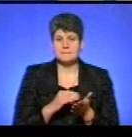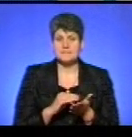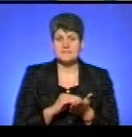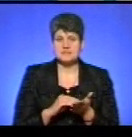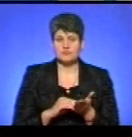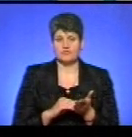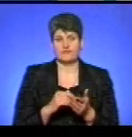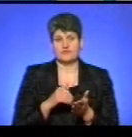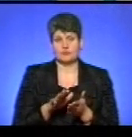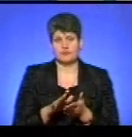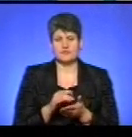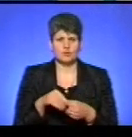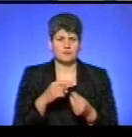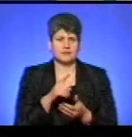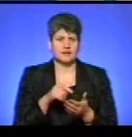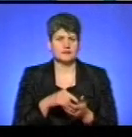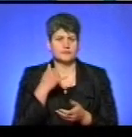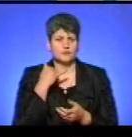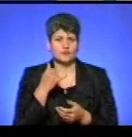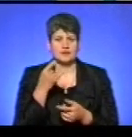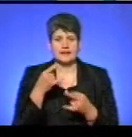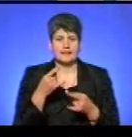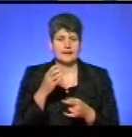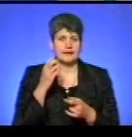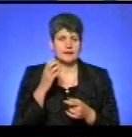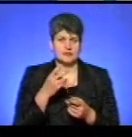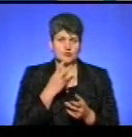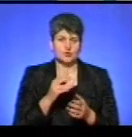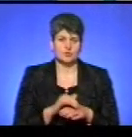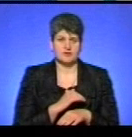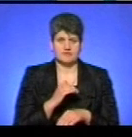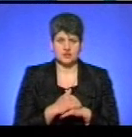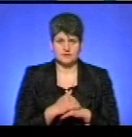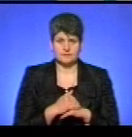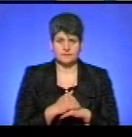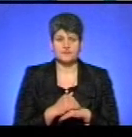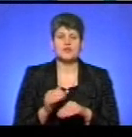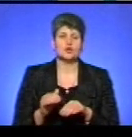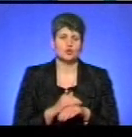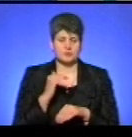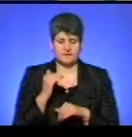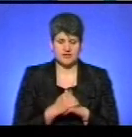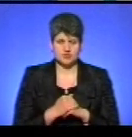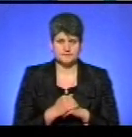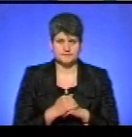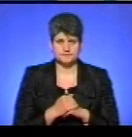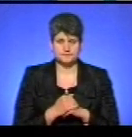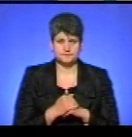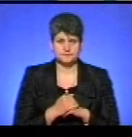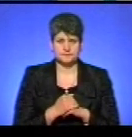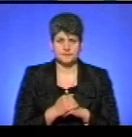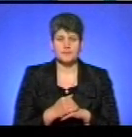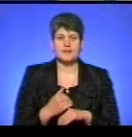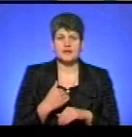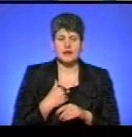Спробуємо дати відповідь на запитання. До нас телефонує телеглядач. Доброго вечора. Доброго вечора. Добрий вечор. Так.